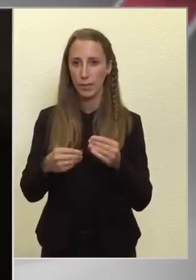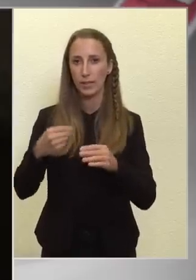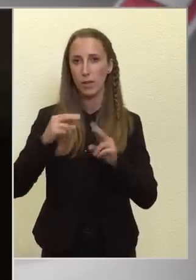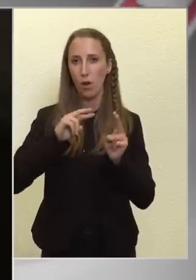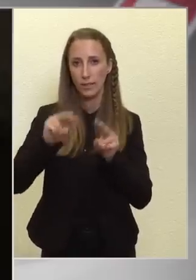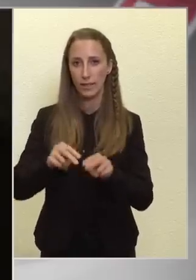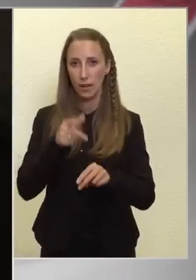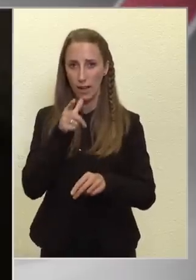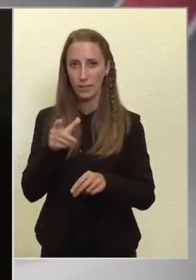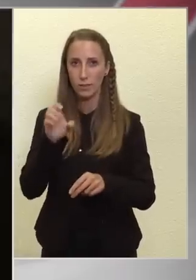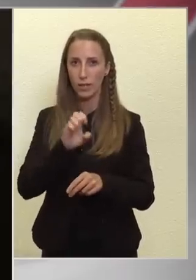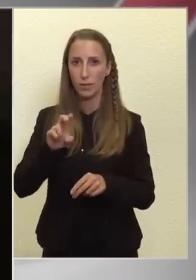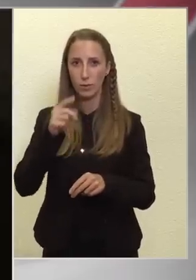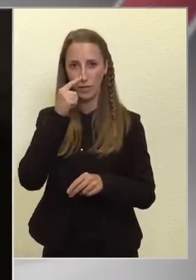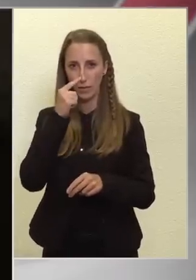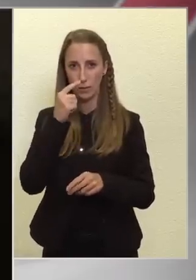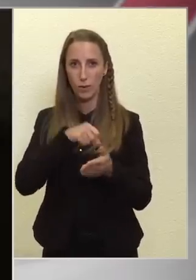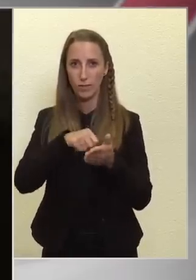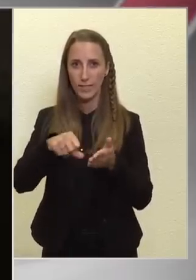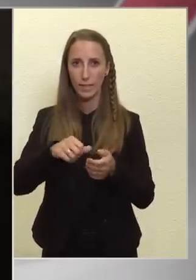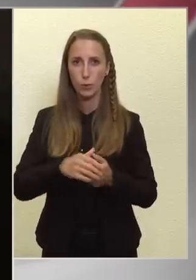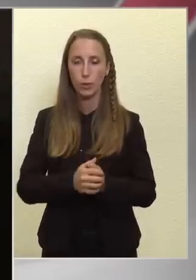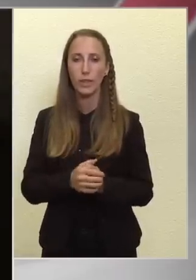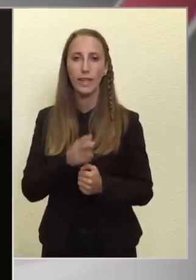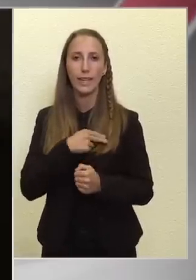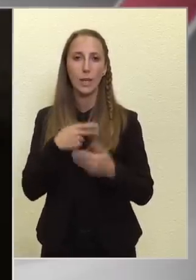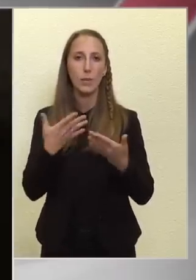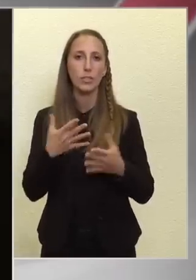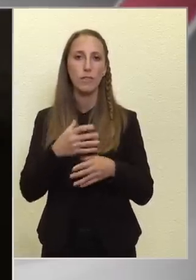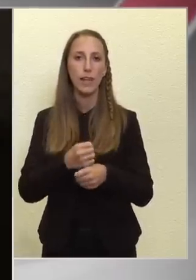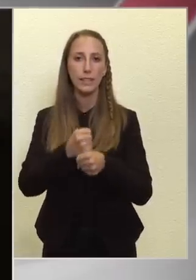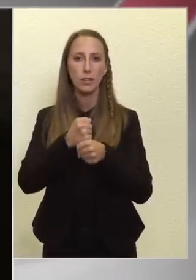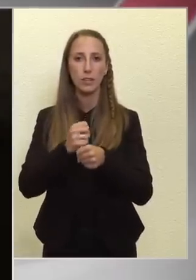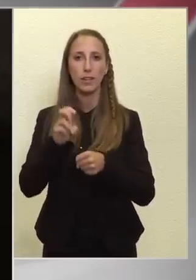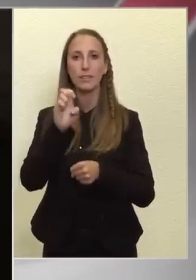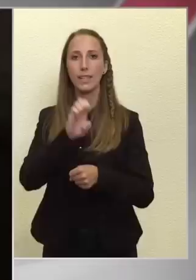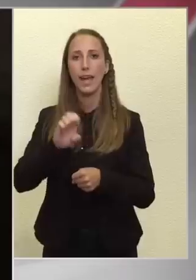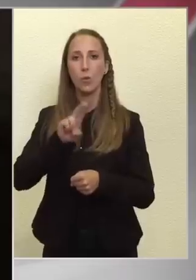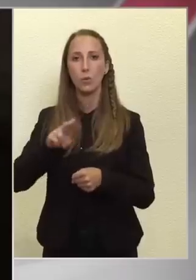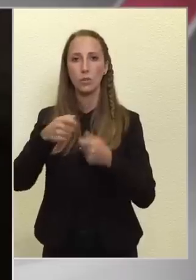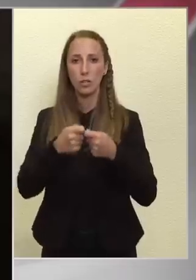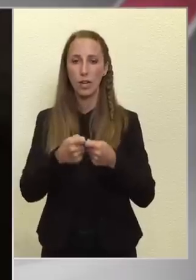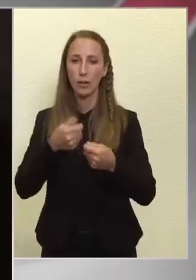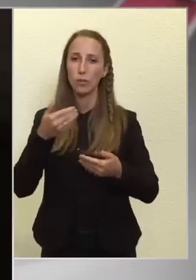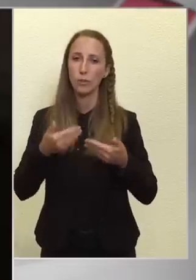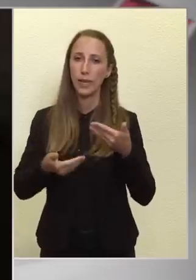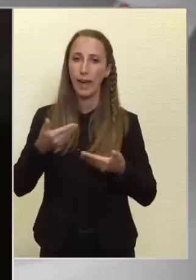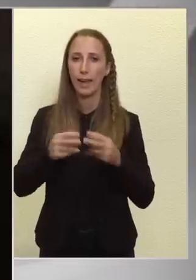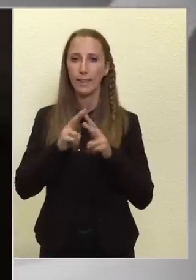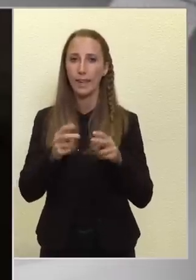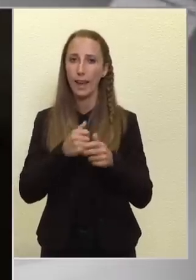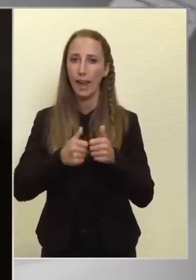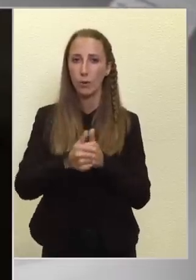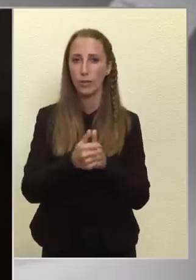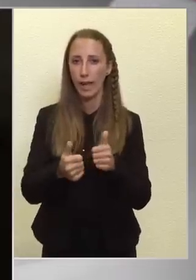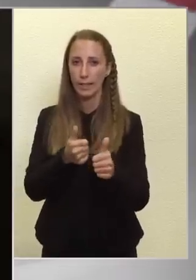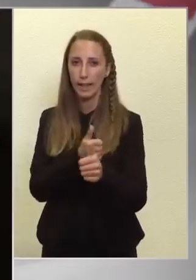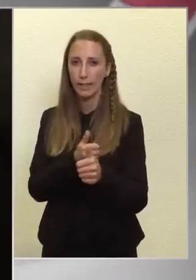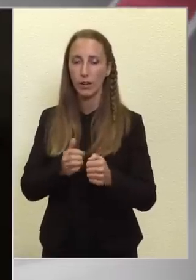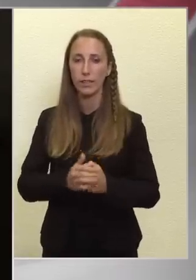leszünk az EU-ban ettől befizetők, hogy érdemesebb fenntartani az EU tagságot, mérlegelni kell az előnyeit, hátrányait.